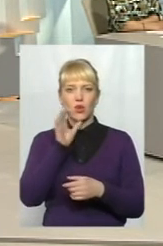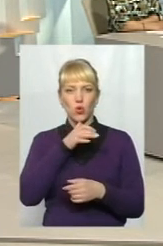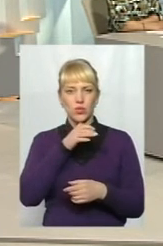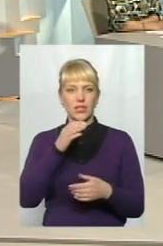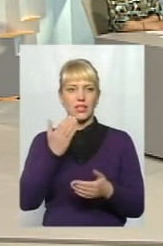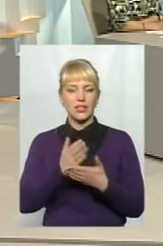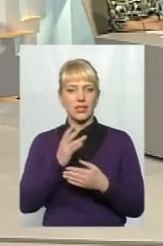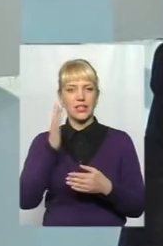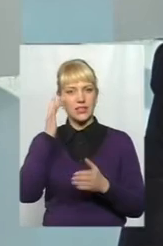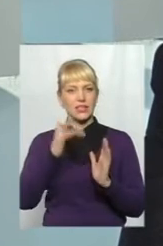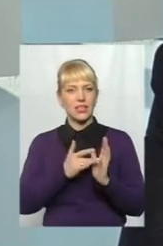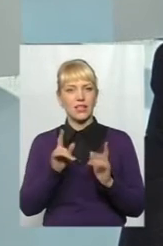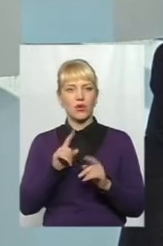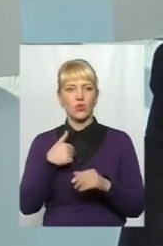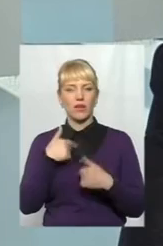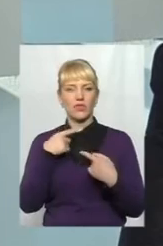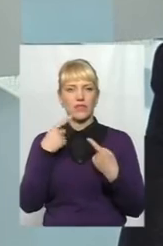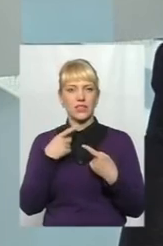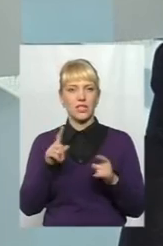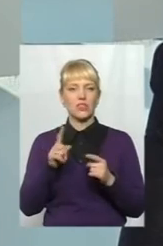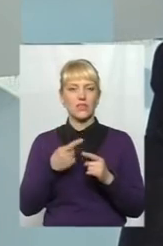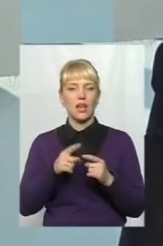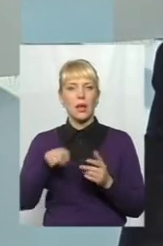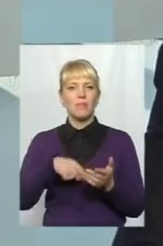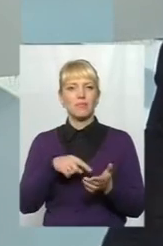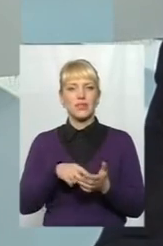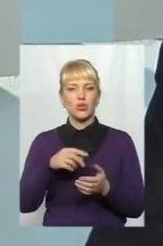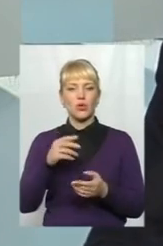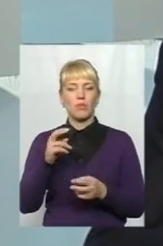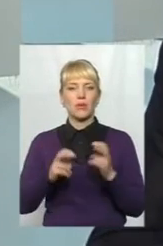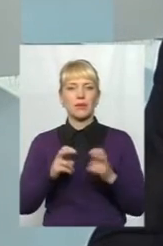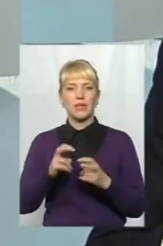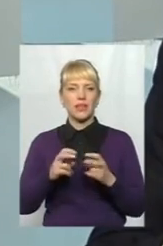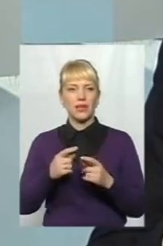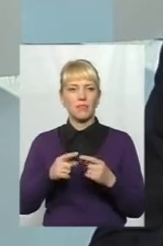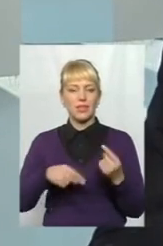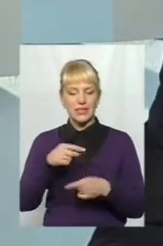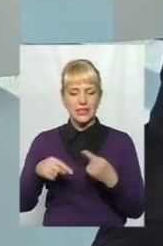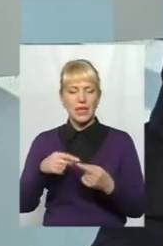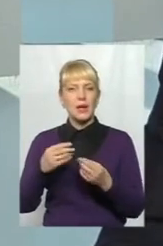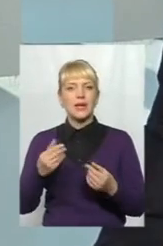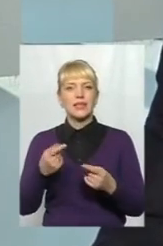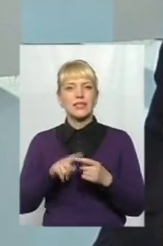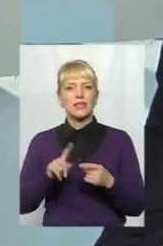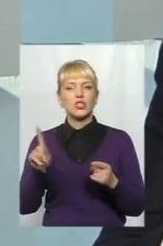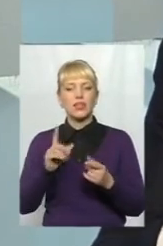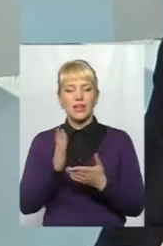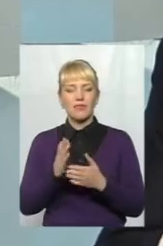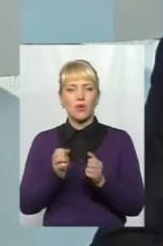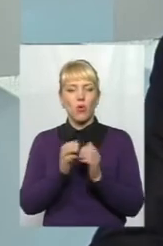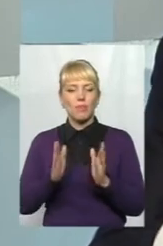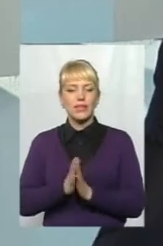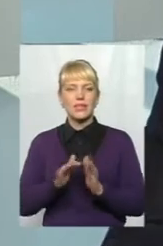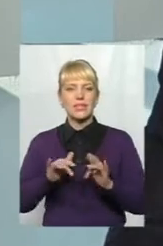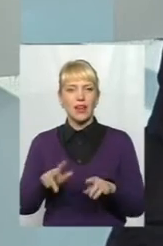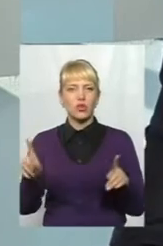ціль, яку я вже відзначив, місто-підприємств, там передбачено великий комплекс заходів, що повинні різні структурні підрозділи міста зробити